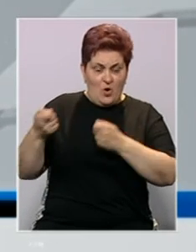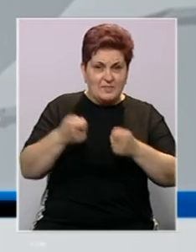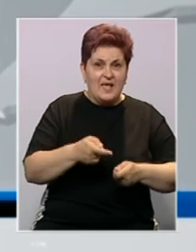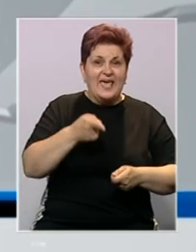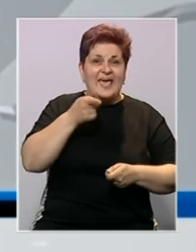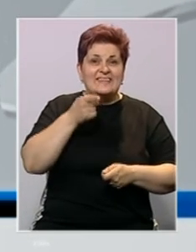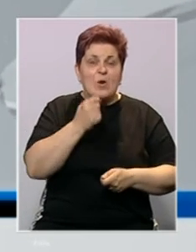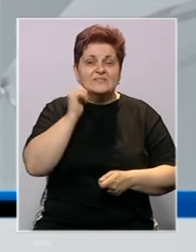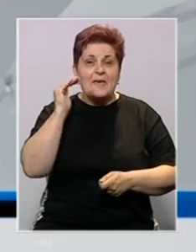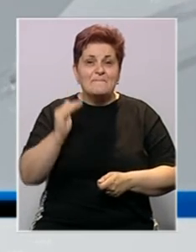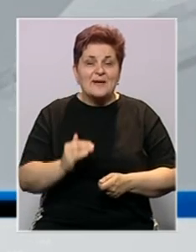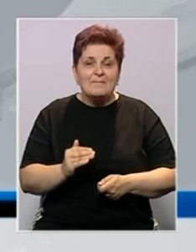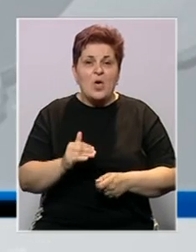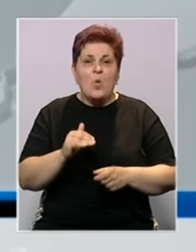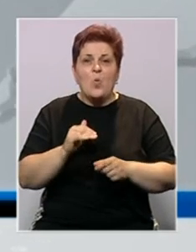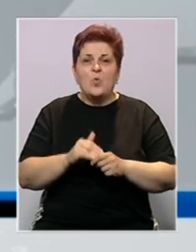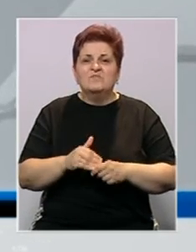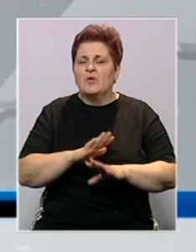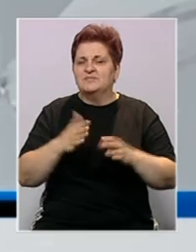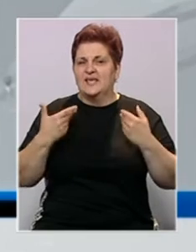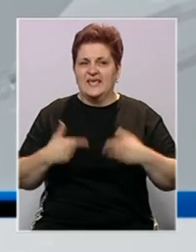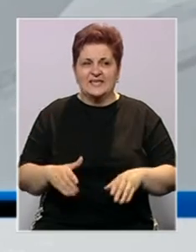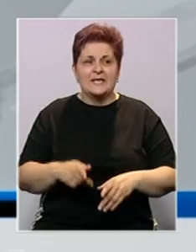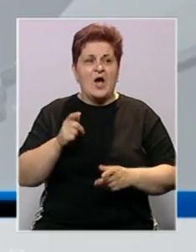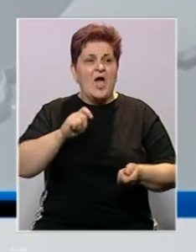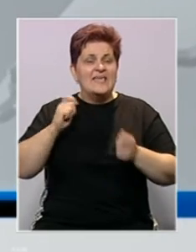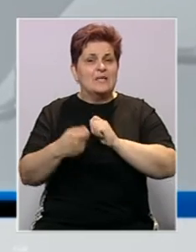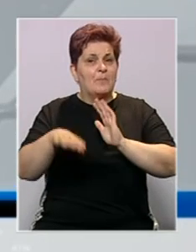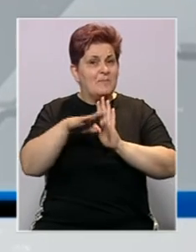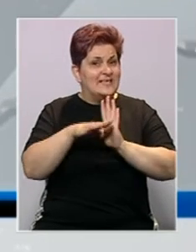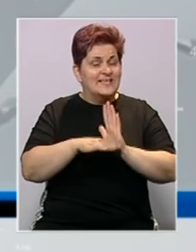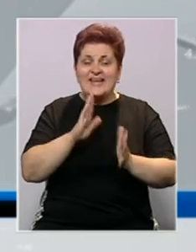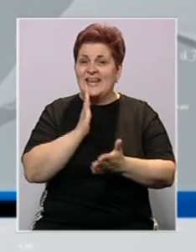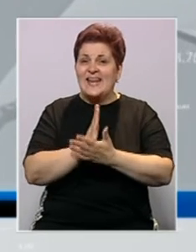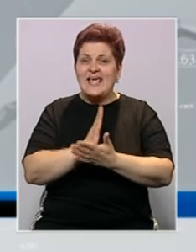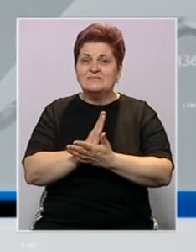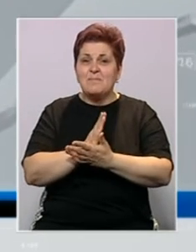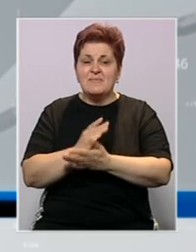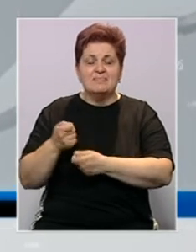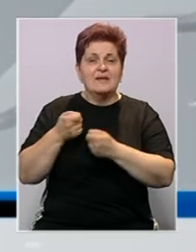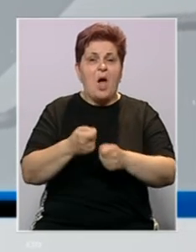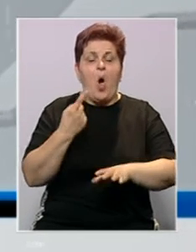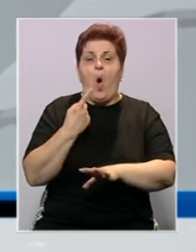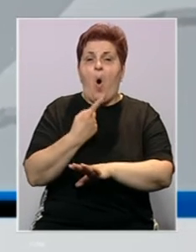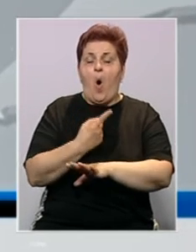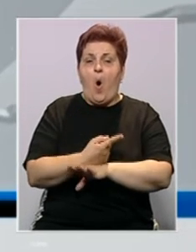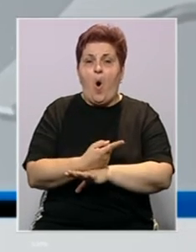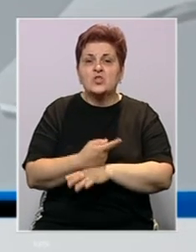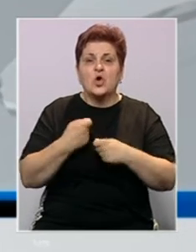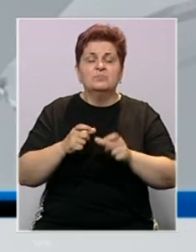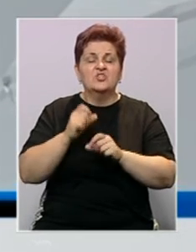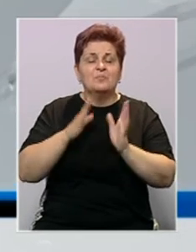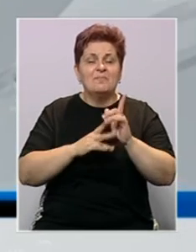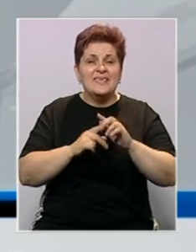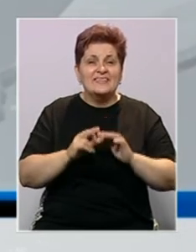se taj princip u suštini zauvijek izgubio. Za to promjena zakona nikako ne smije biti nametnuta odluka gospodina